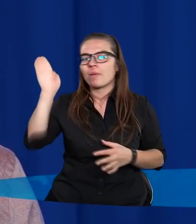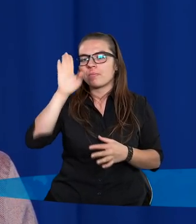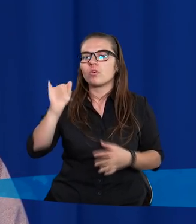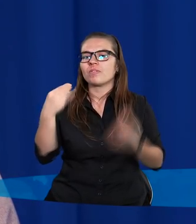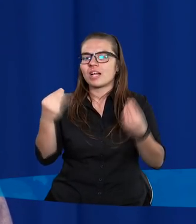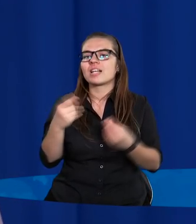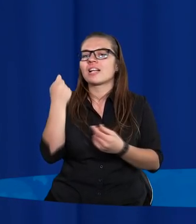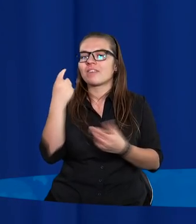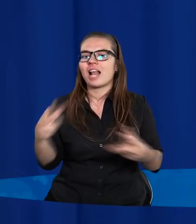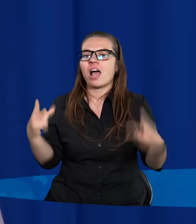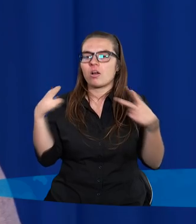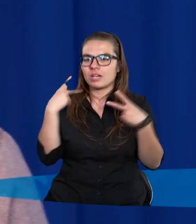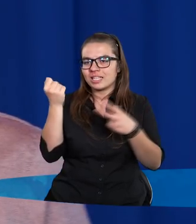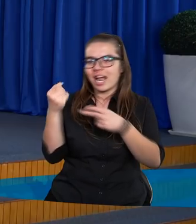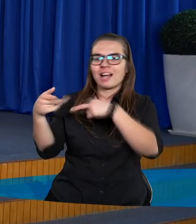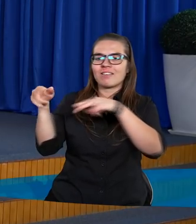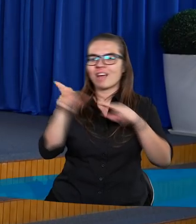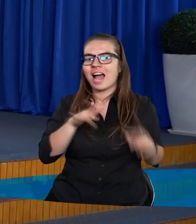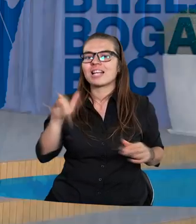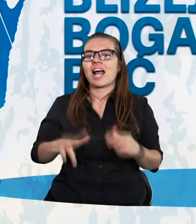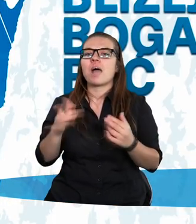Zatem chwila odpoczynku i wracamy.